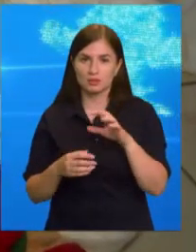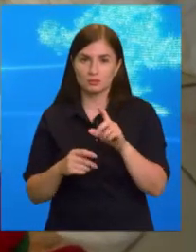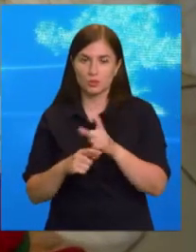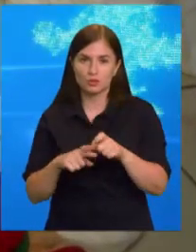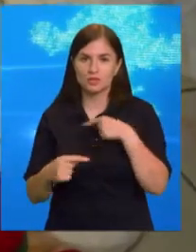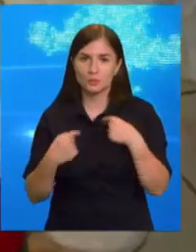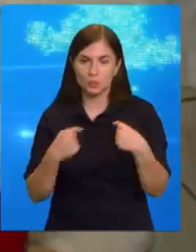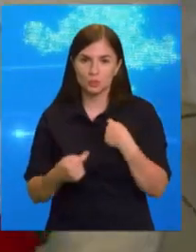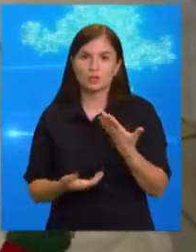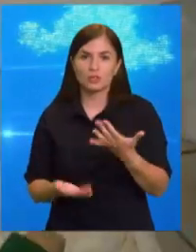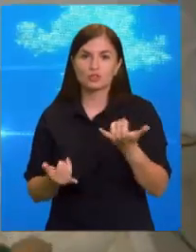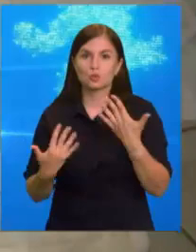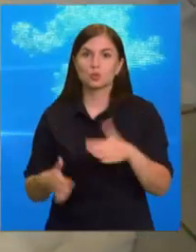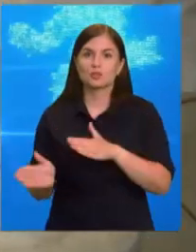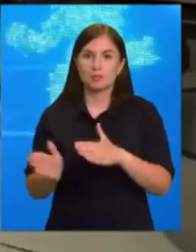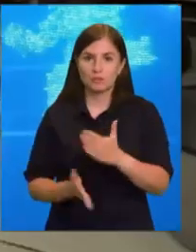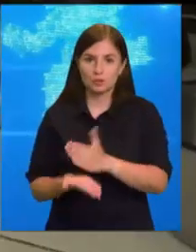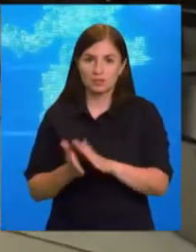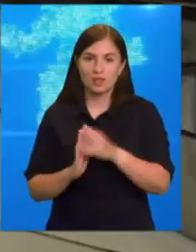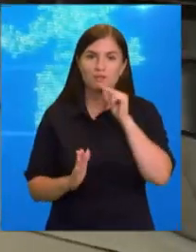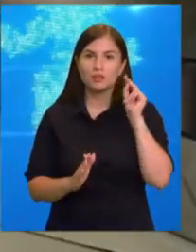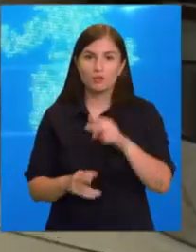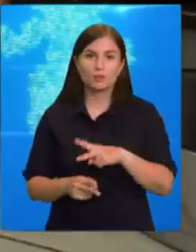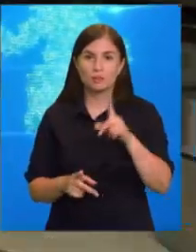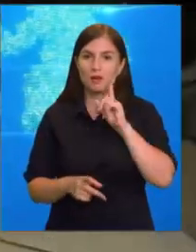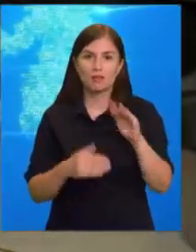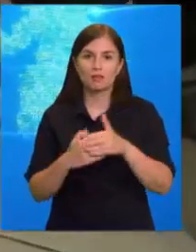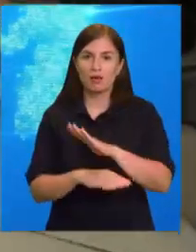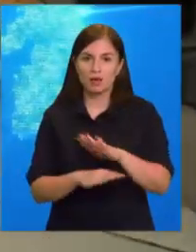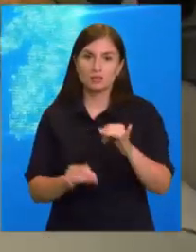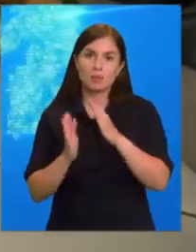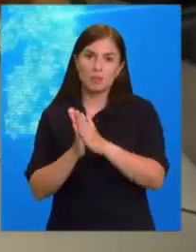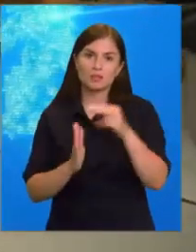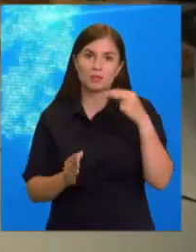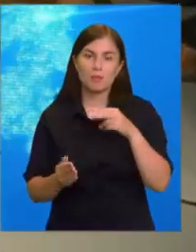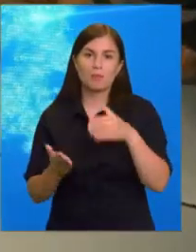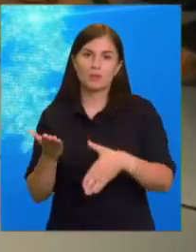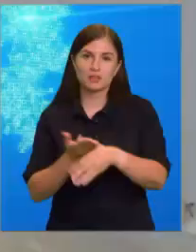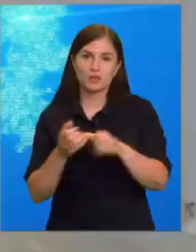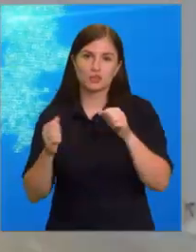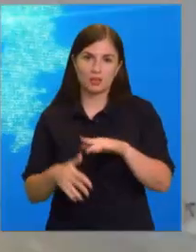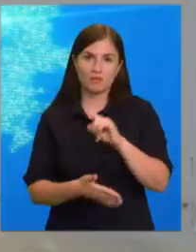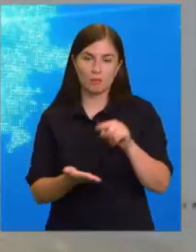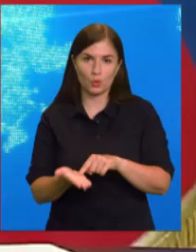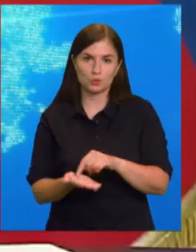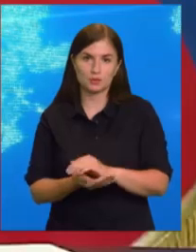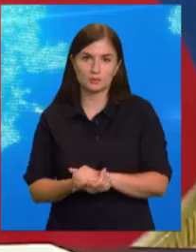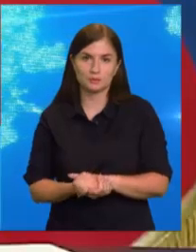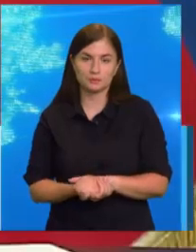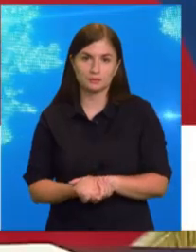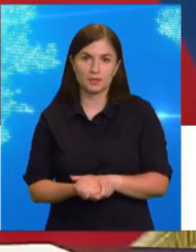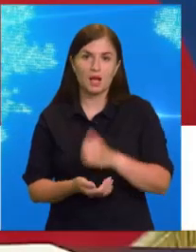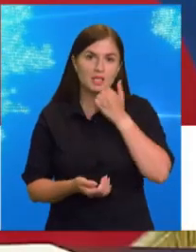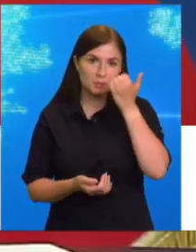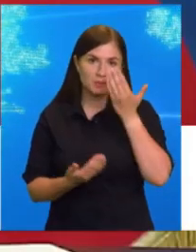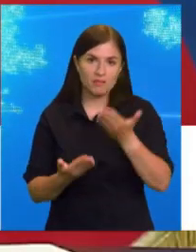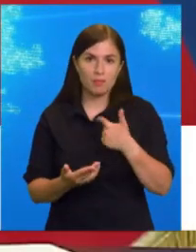стабилизировать. Карен Далакян отметил, виновные в преступлении до сих пор не наказаны, и попросил президента посодействовать решению вопроса. Спасибо